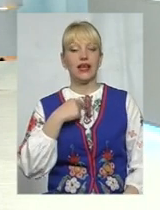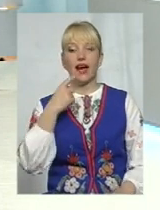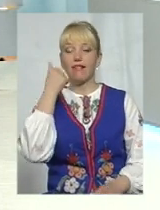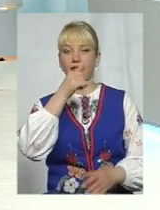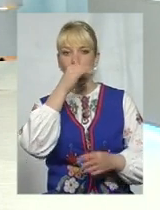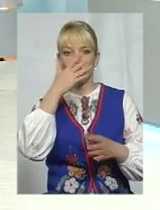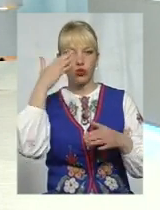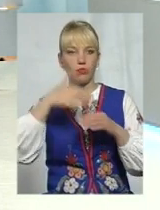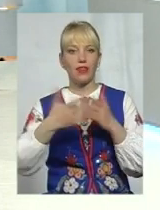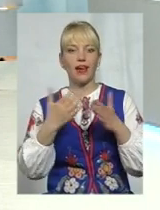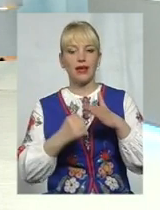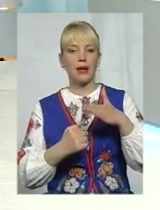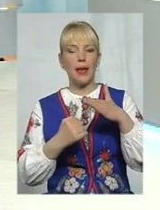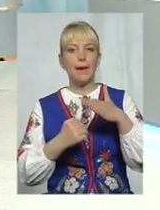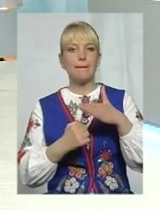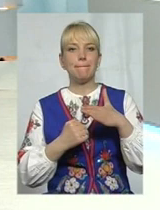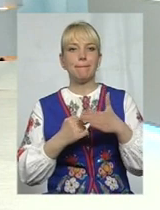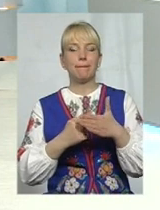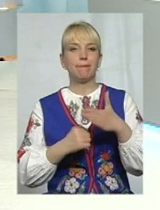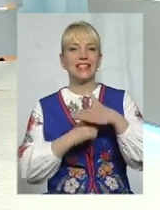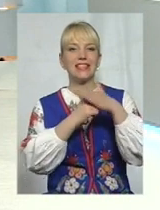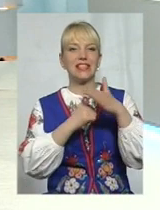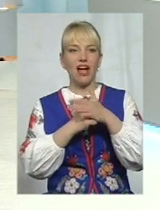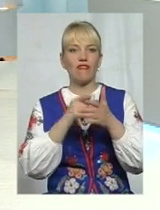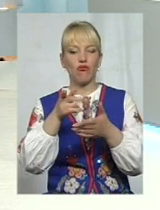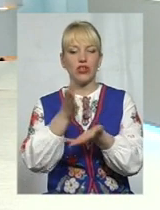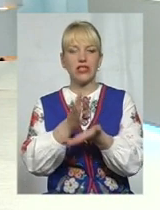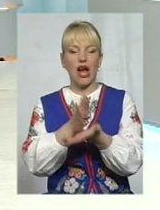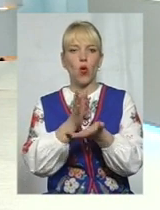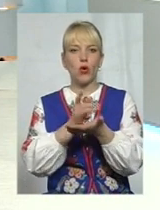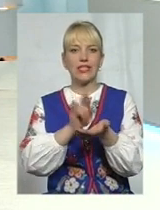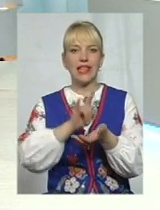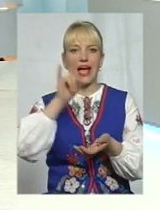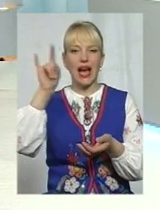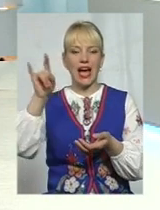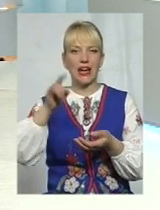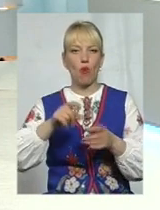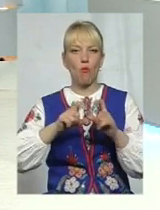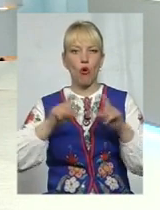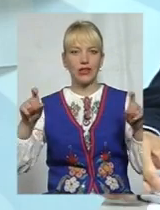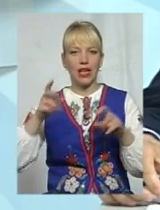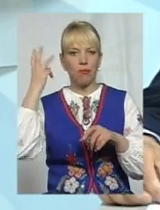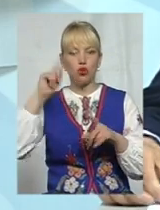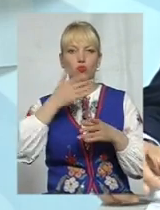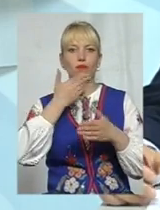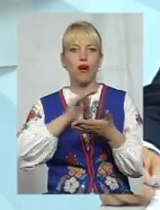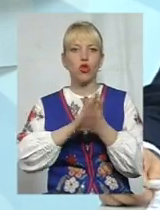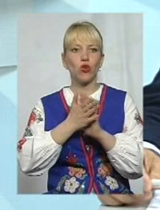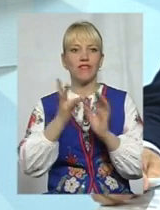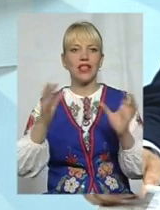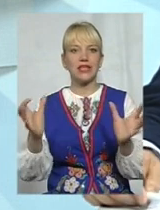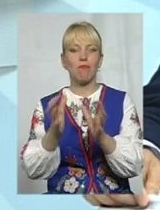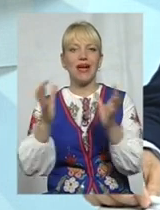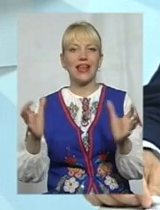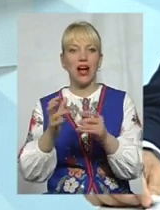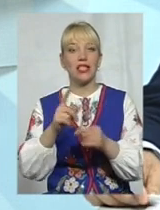якій підставі ці літаки знаходяться в аеропорті Хмельницький. Чому немає відповідних договорів на зберігання? Тому що, по прикладу того, як працюють інші порти,